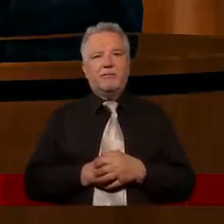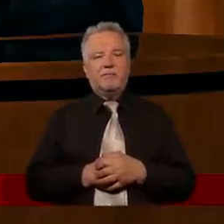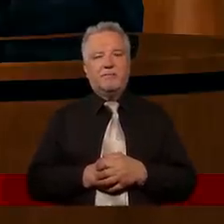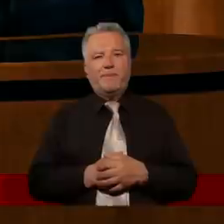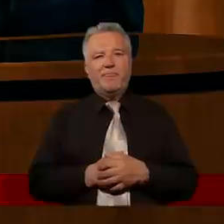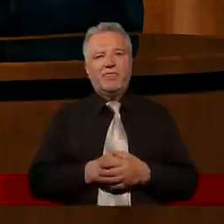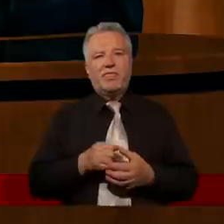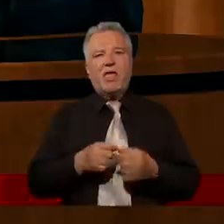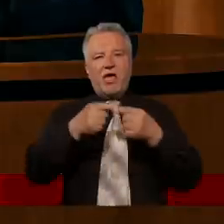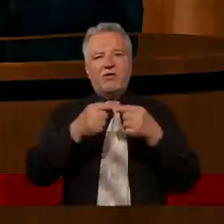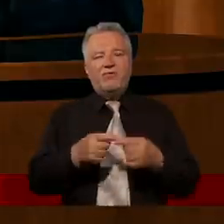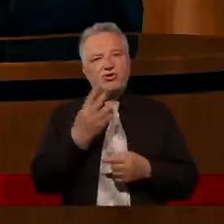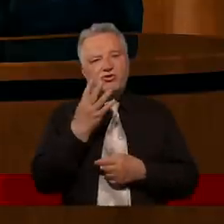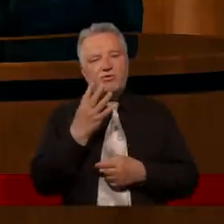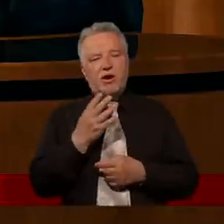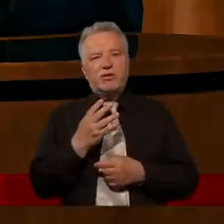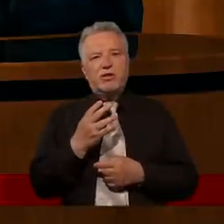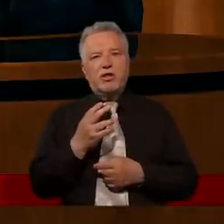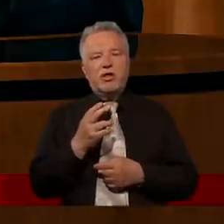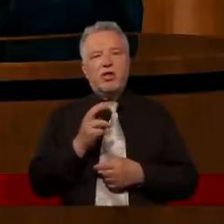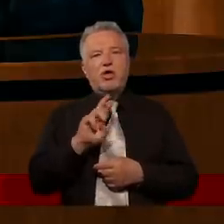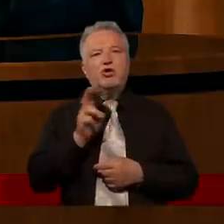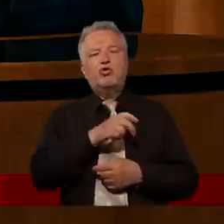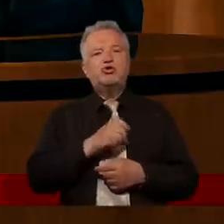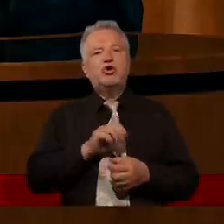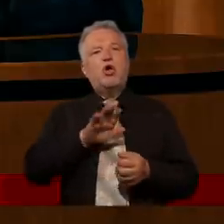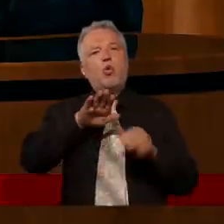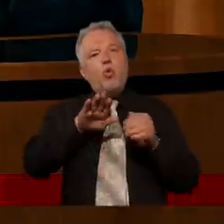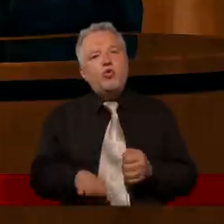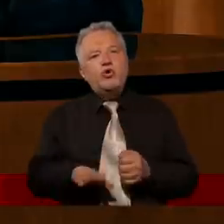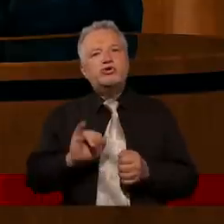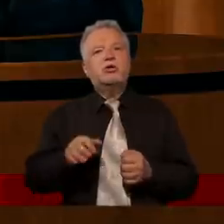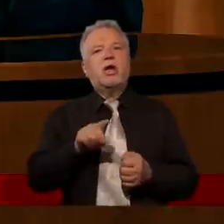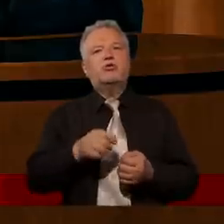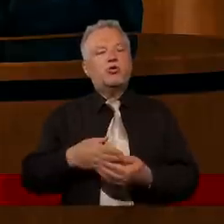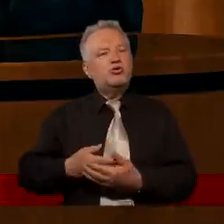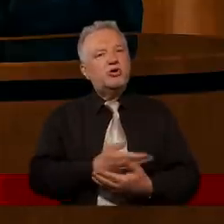Wiersz czwarty. Nie wiem, czy zwróciliście uwagę. Kto się więc uniży jak to dziecię?